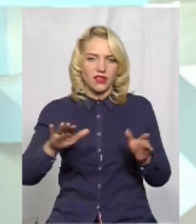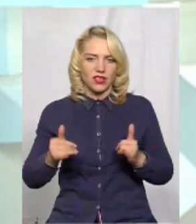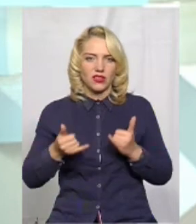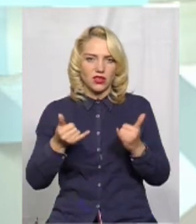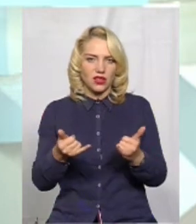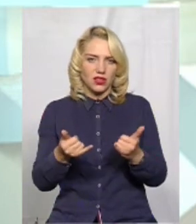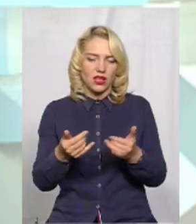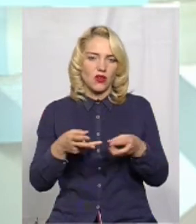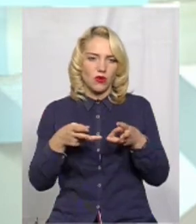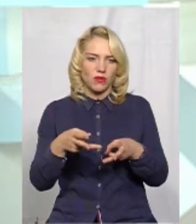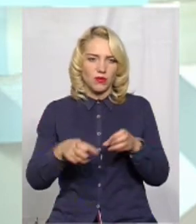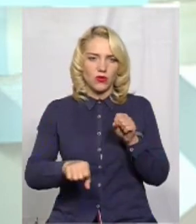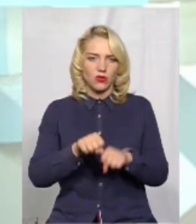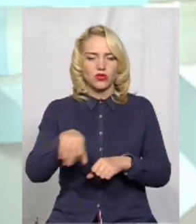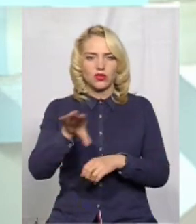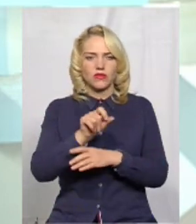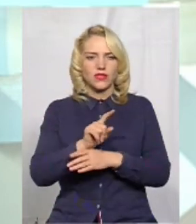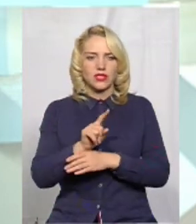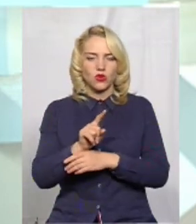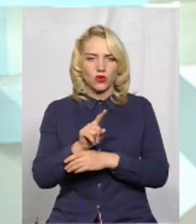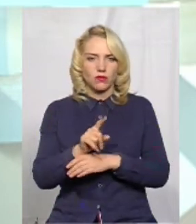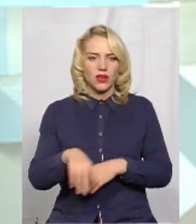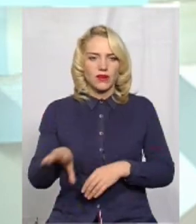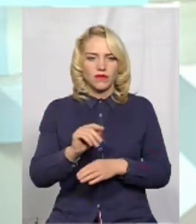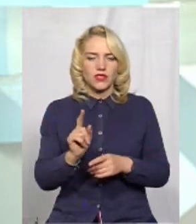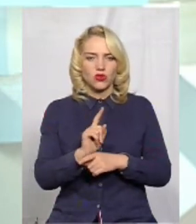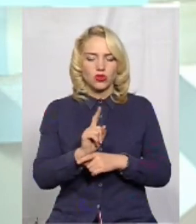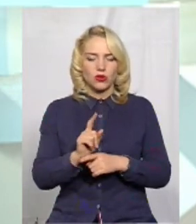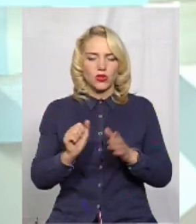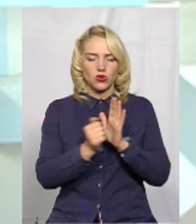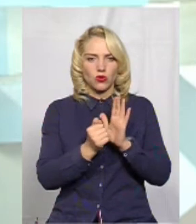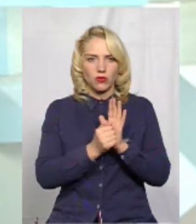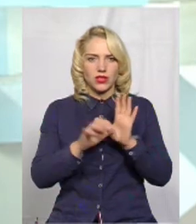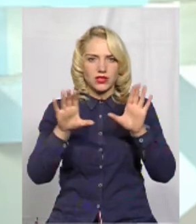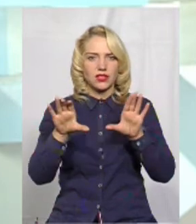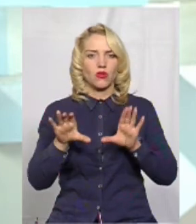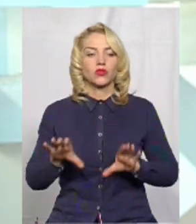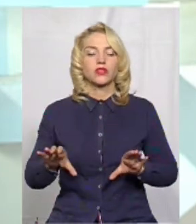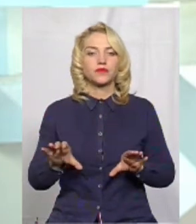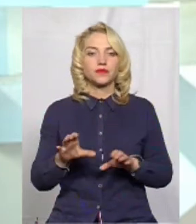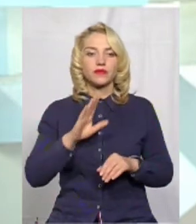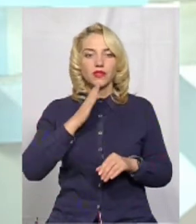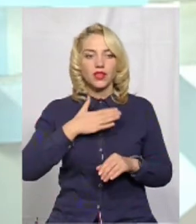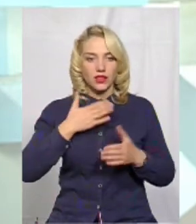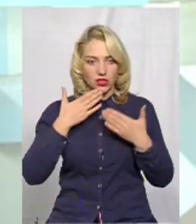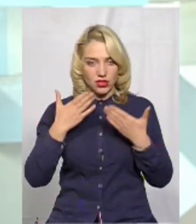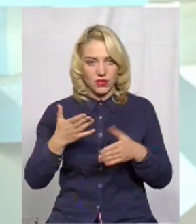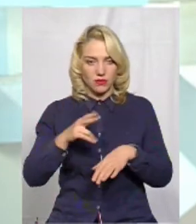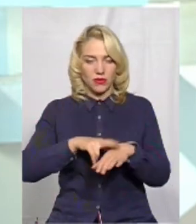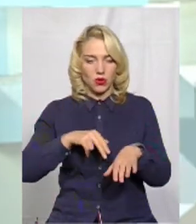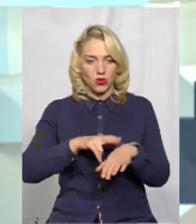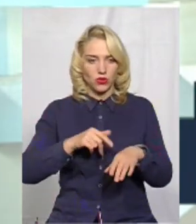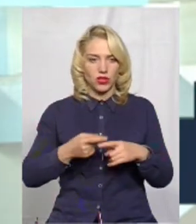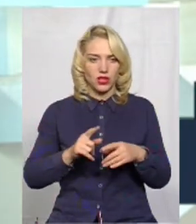відрізали, порушуючи всі норми, всі нормативні документи, закони. На наші звернення правоохоронні